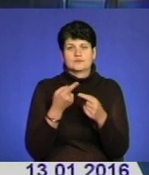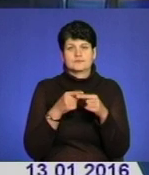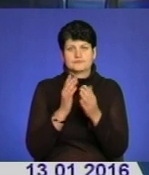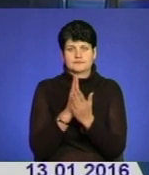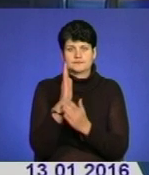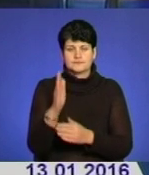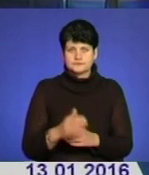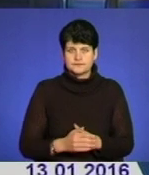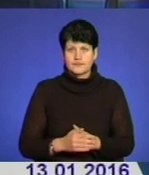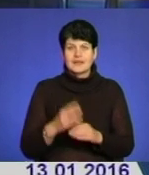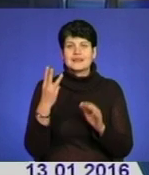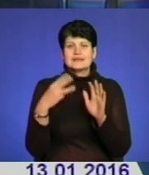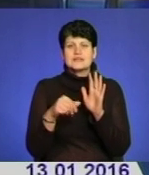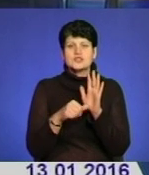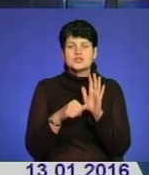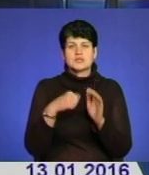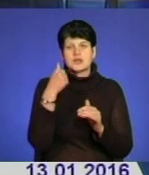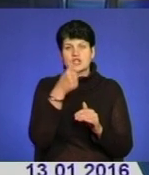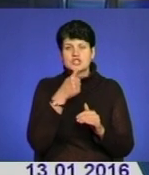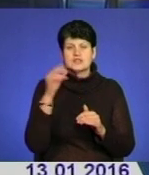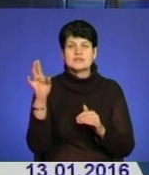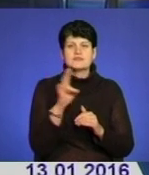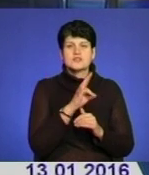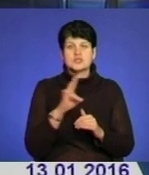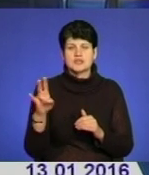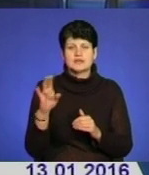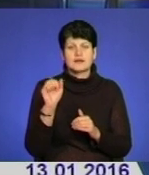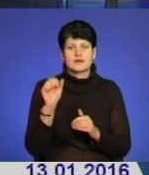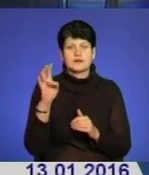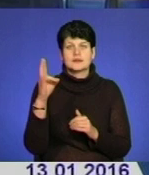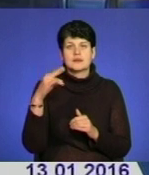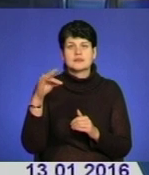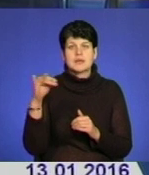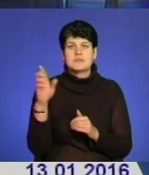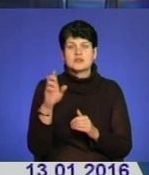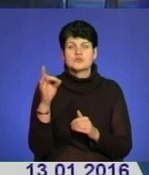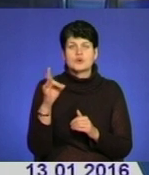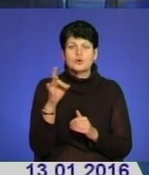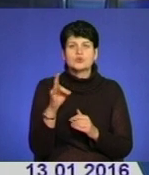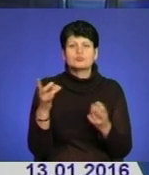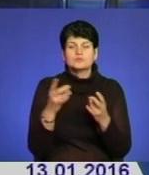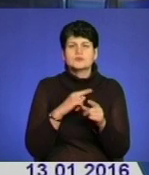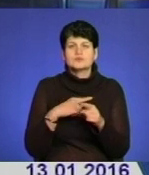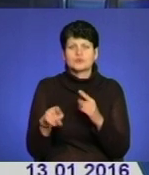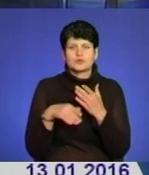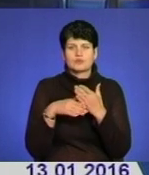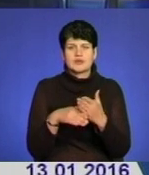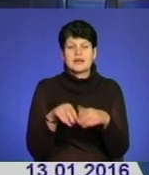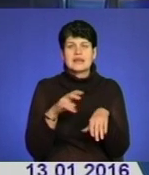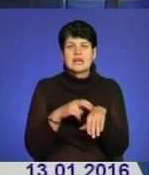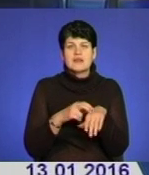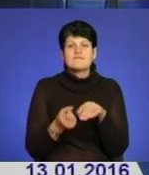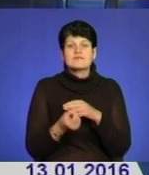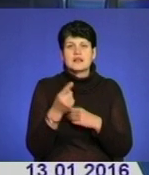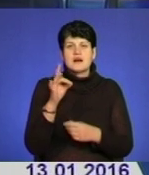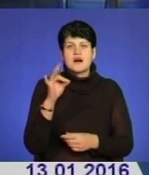36-річний священник, отець Андрій Фешанець із Баранівки Бережанського району потребує термінової допомоги. Лікарі виявили у нього